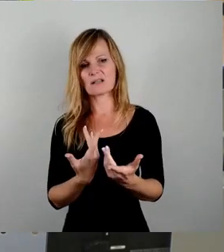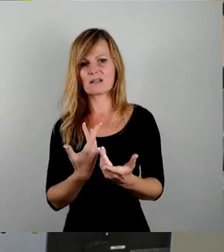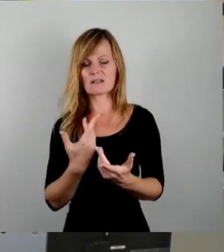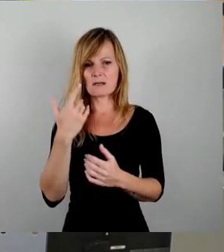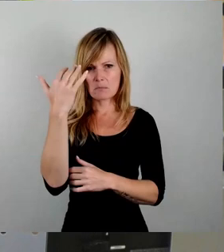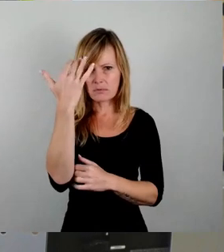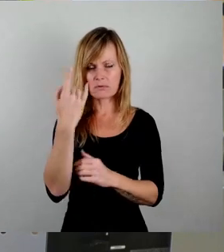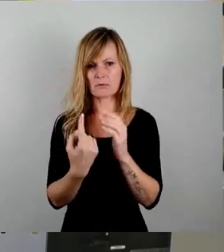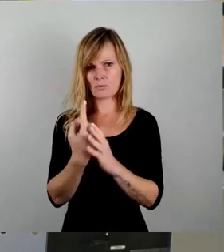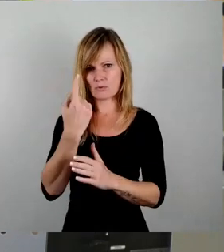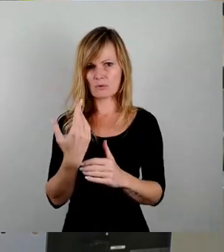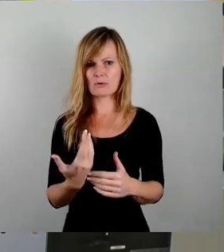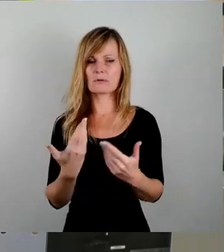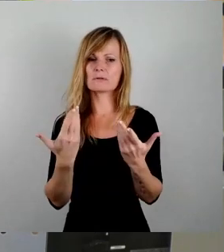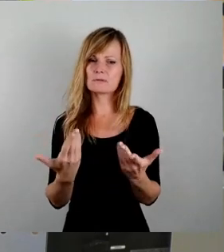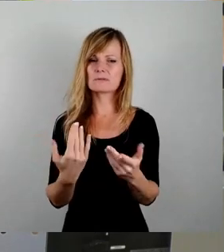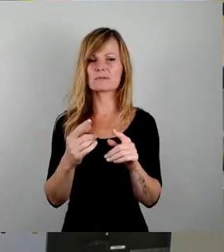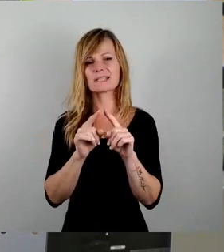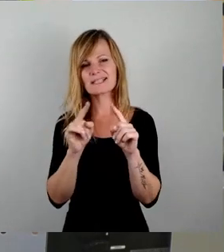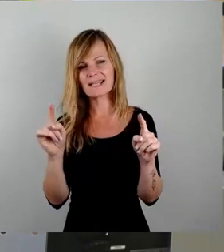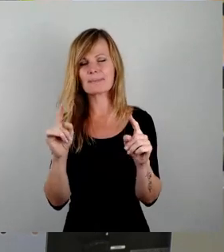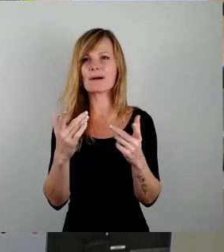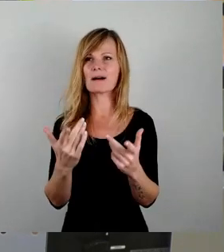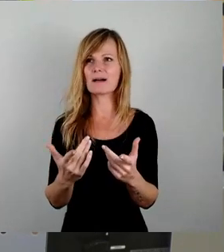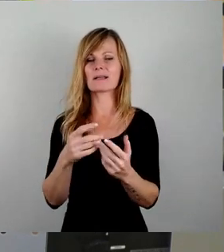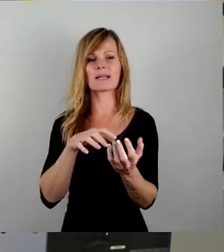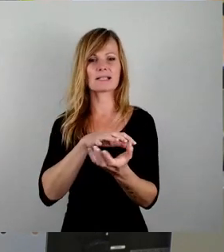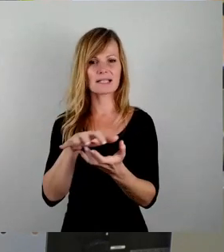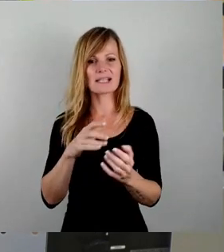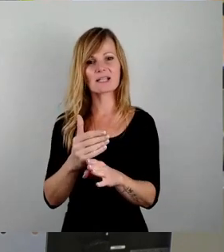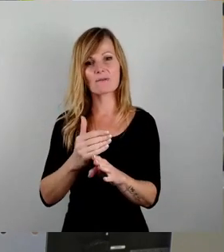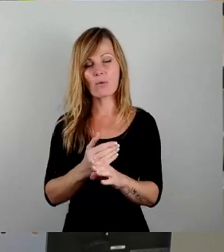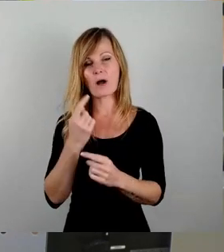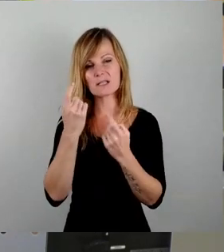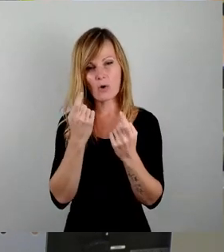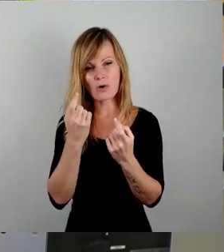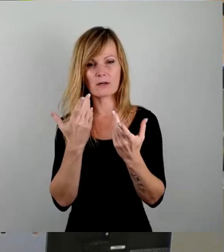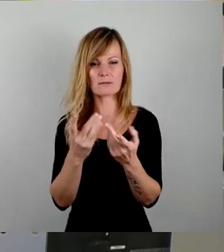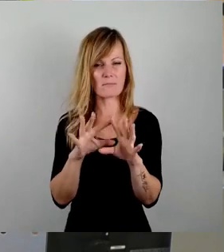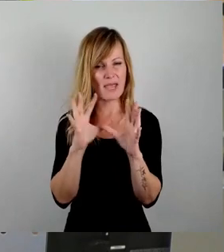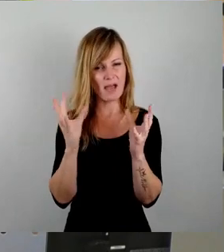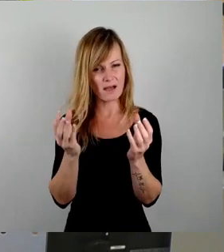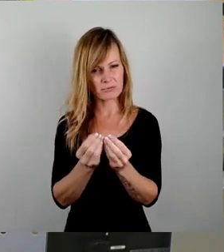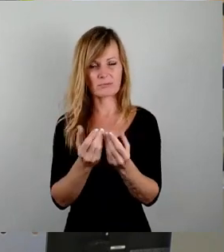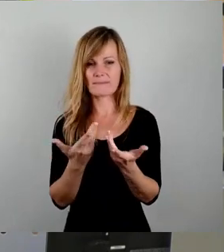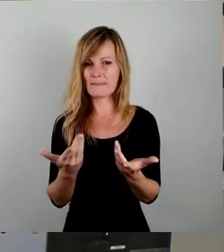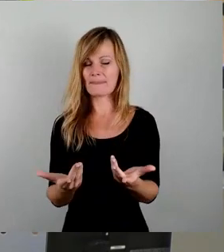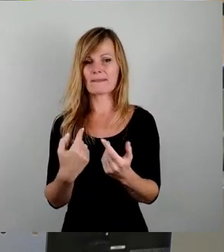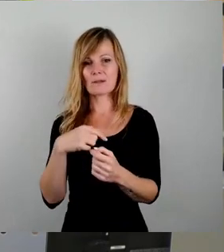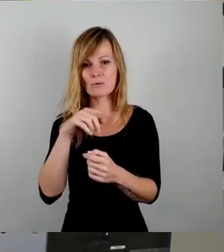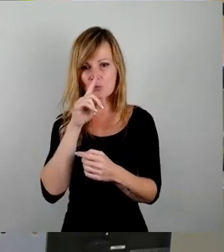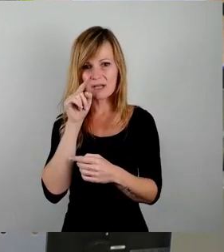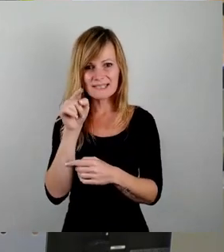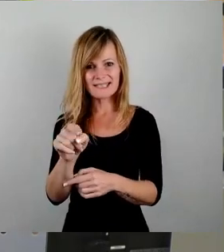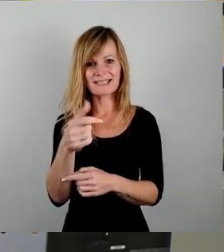Allerdings ist das Thema Krisenvorsorge eben komplexer, umfangreicher als die Umsetzung dieses